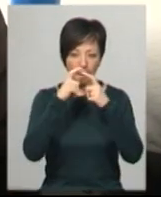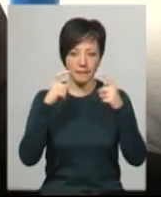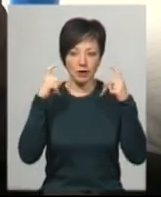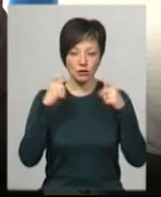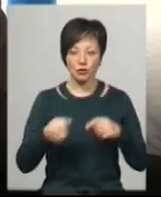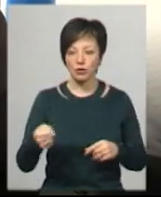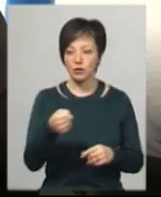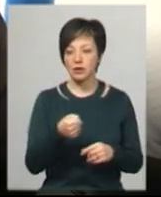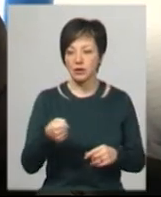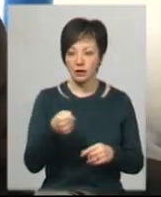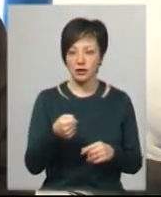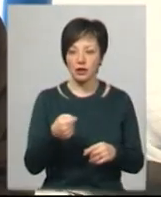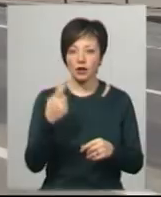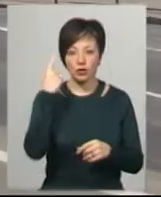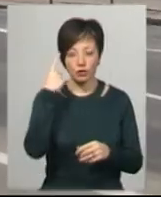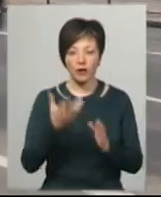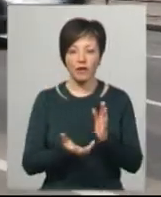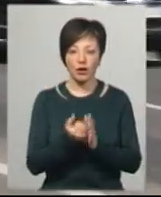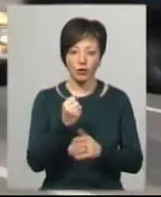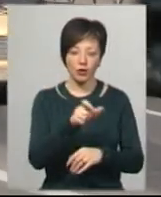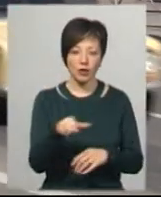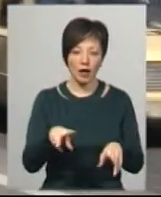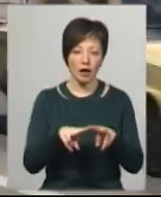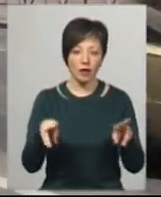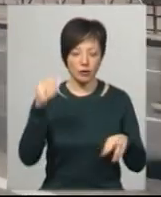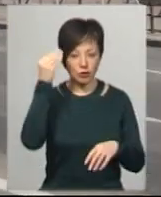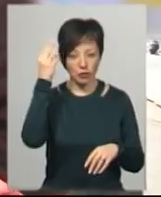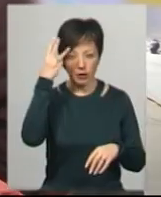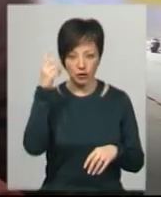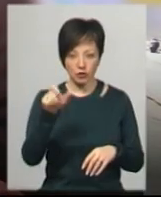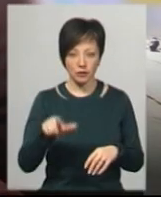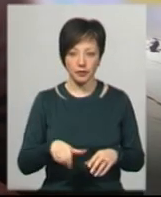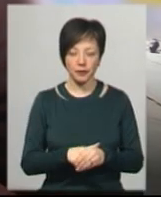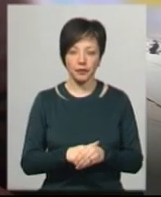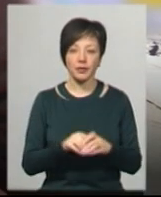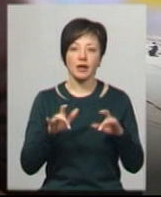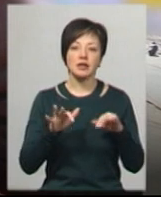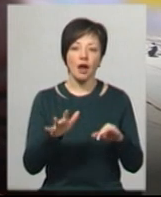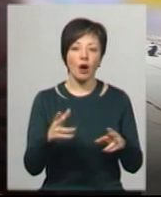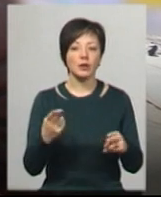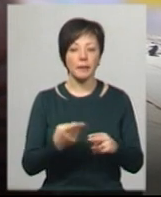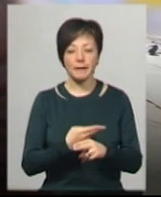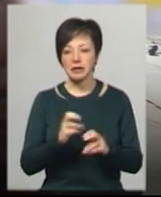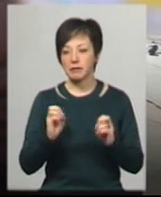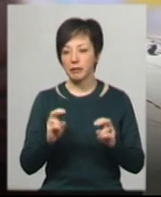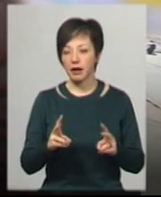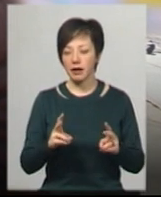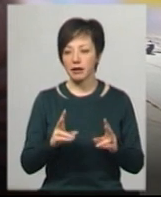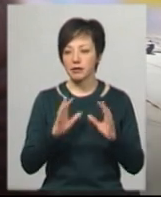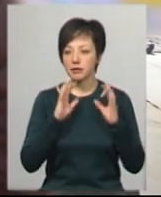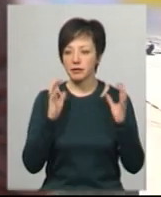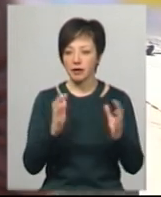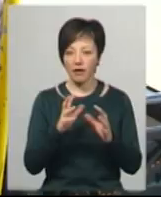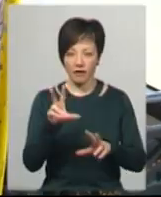що маска врятує людей. Такої ж думки хмельничанин Дмитро. Заходи в безпекці. То вважаєте, що вона